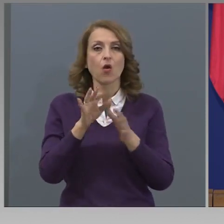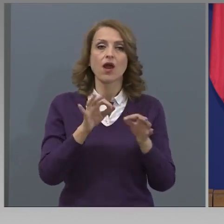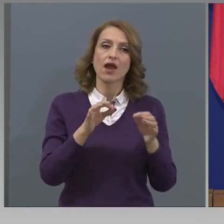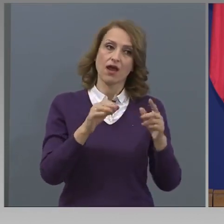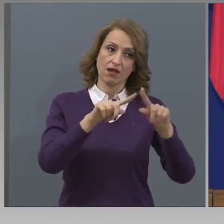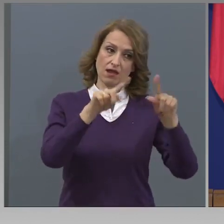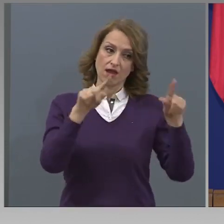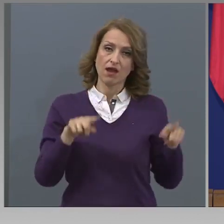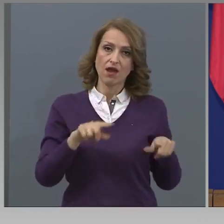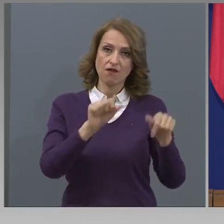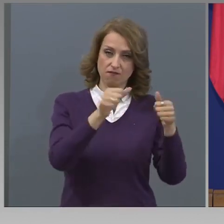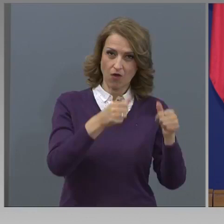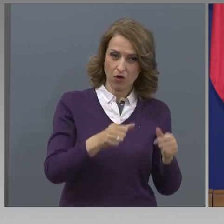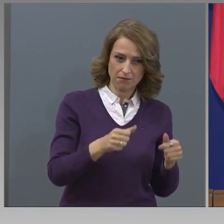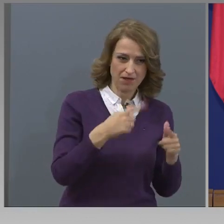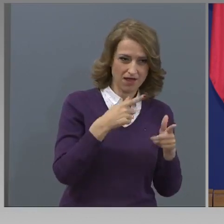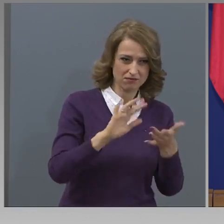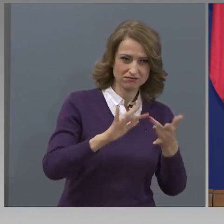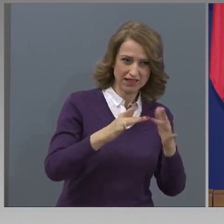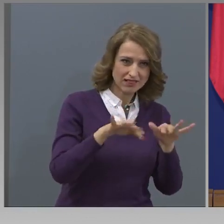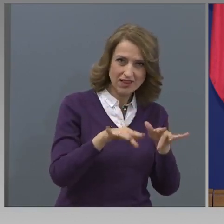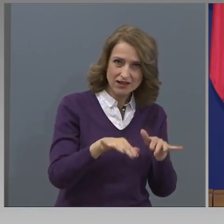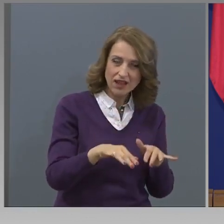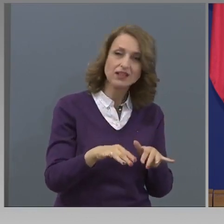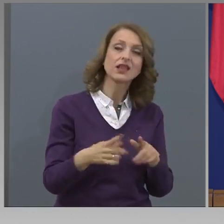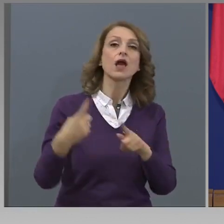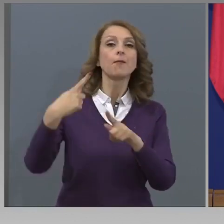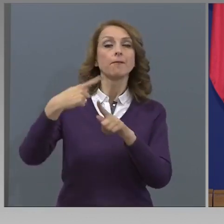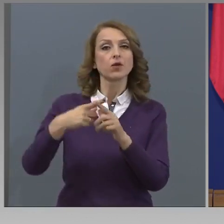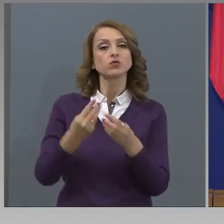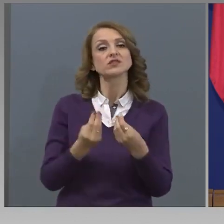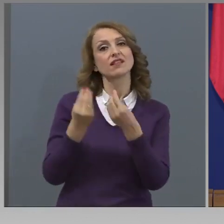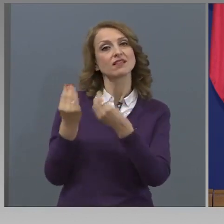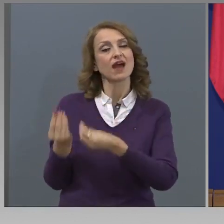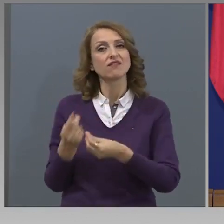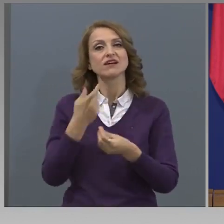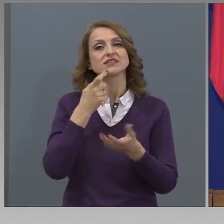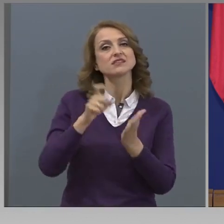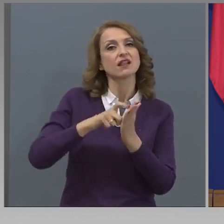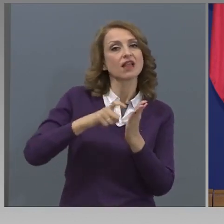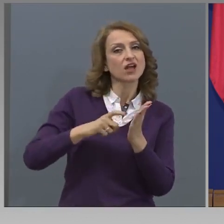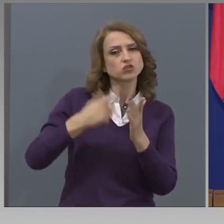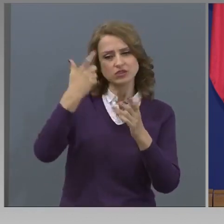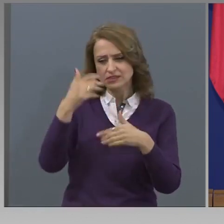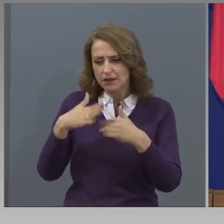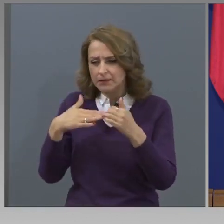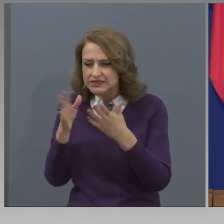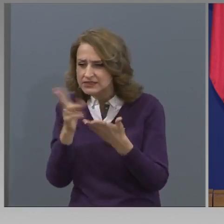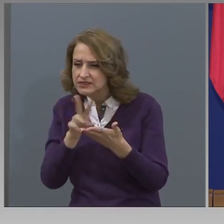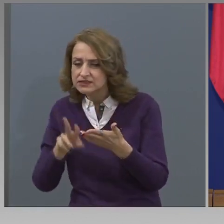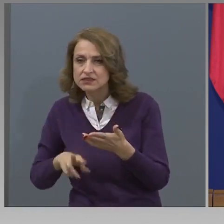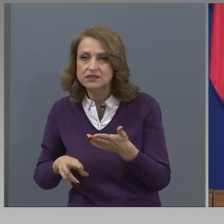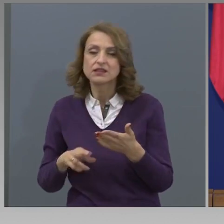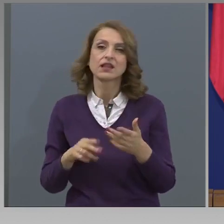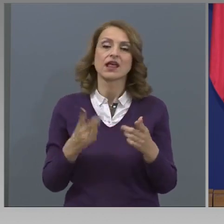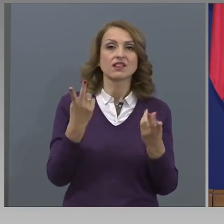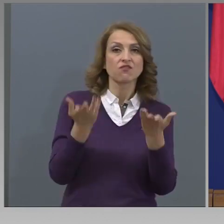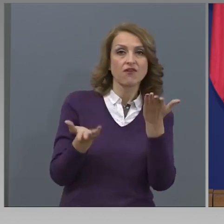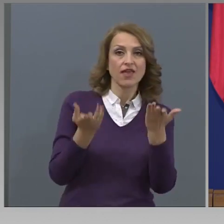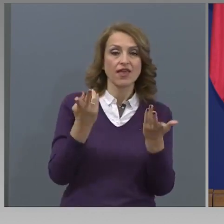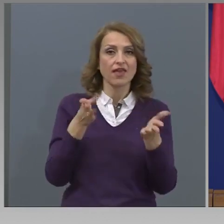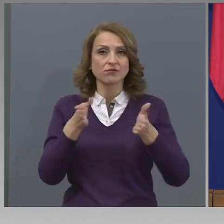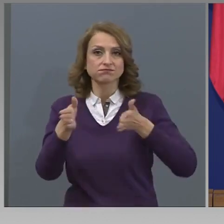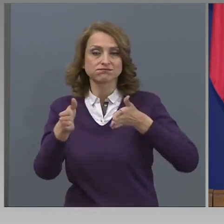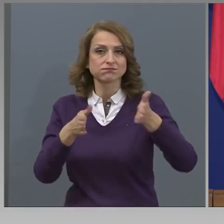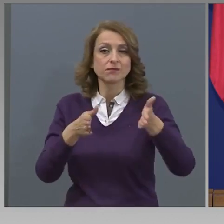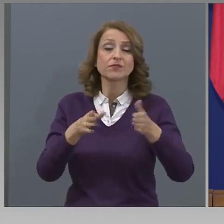класни ста и плюс даването на задачи. Като съотношението между двете се определя